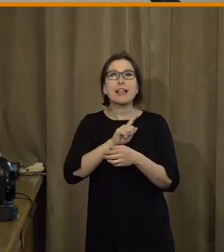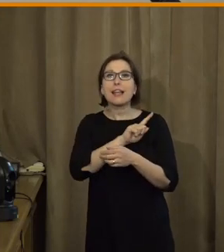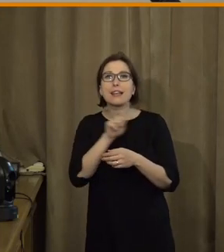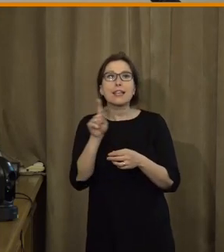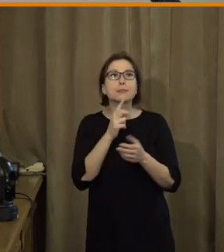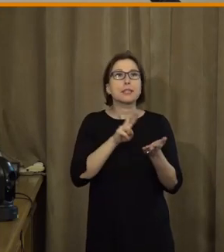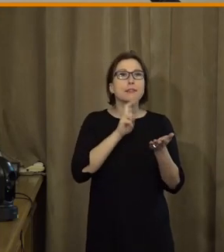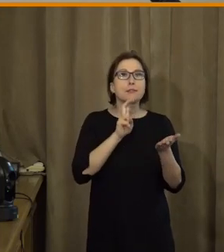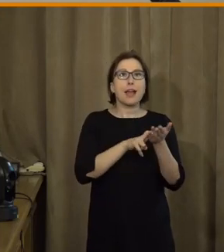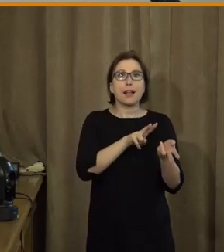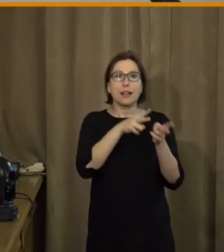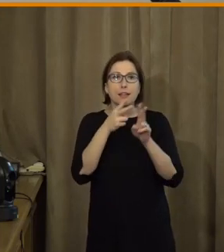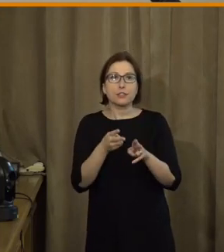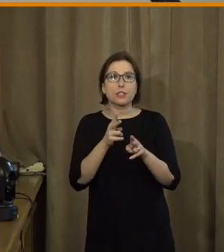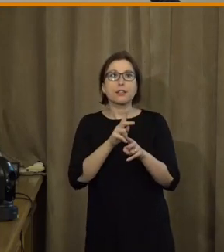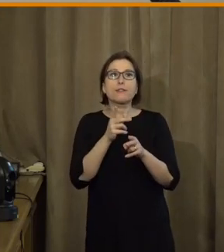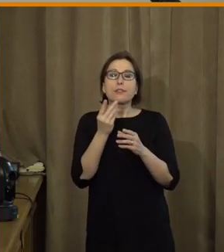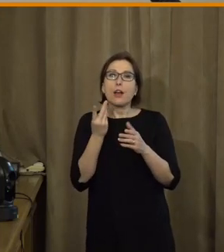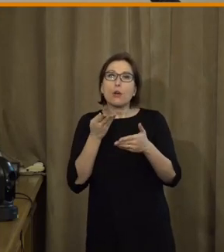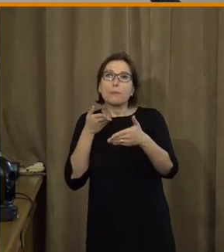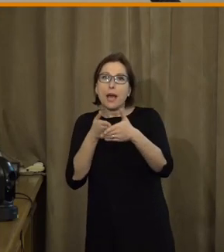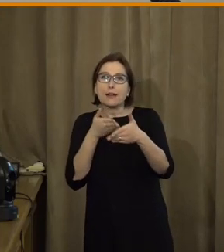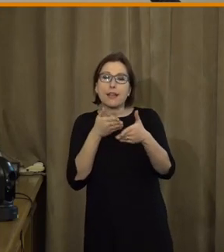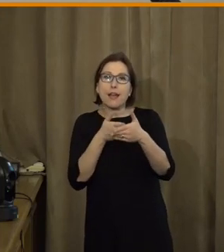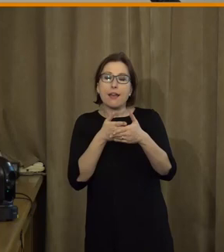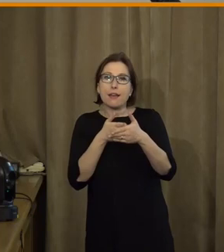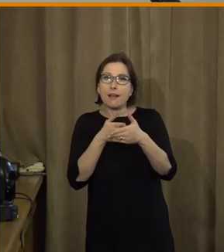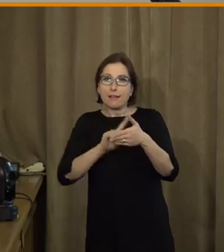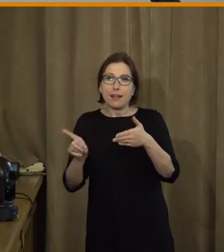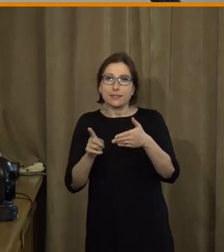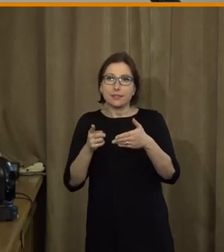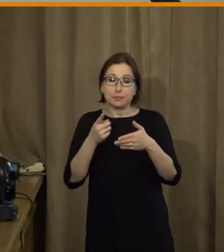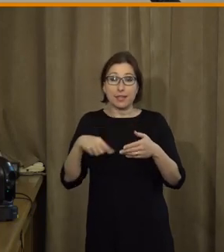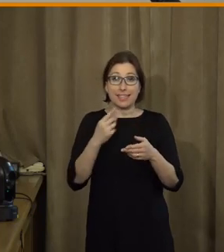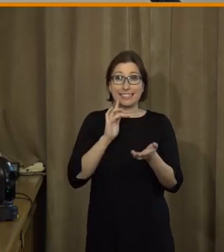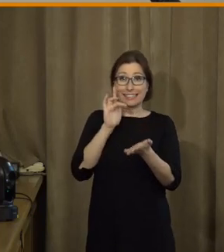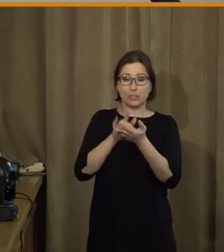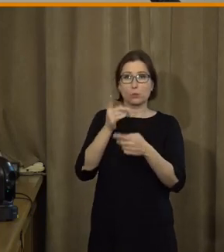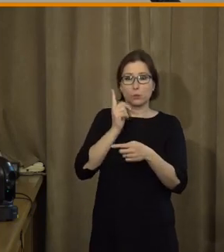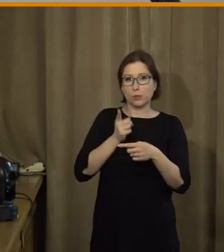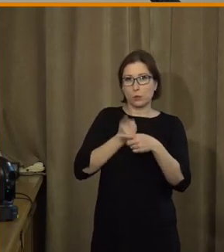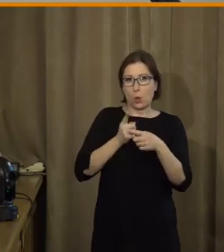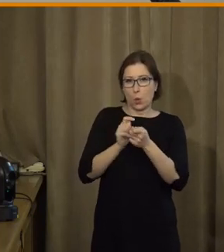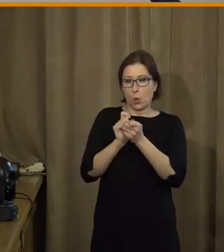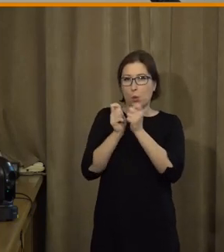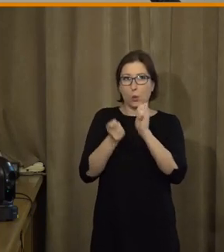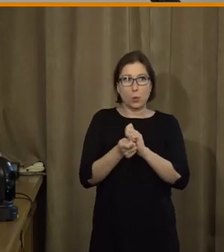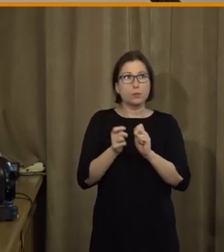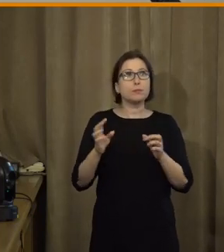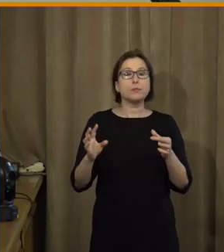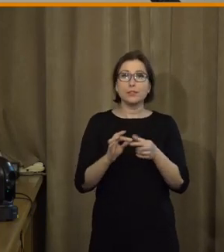vyloučování. Já bych možná tady trošku přeformuloval tady ten cíl a možná tím nastíním,